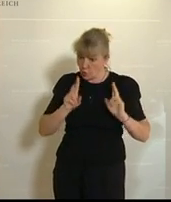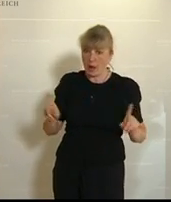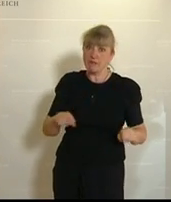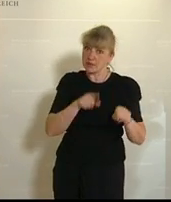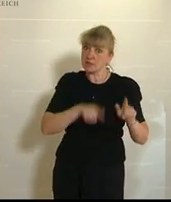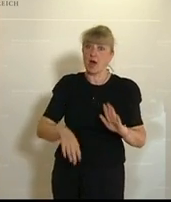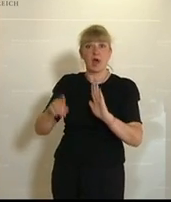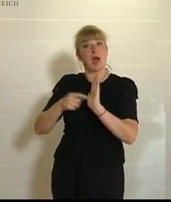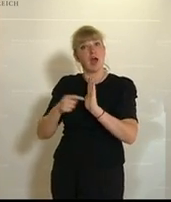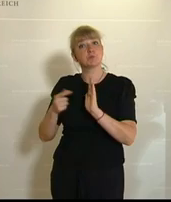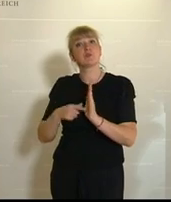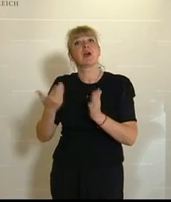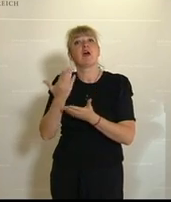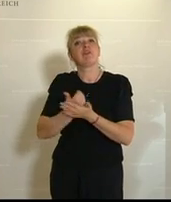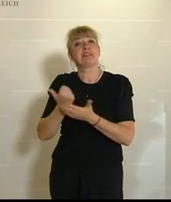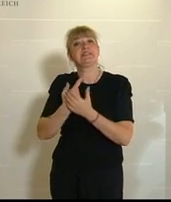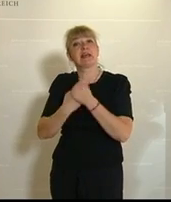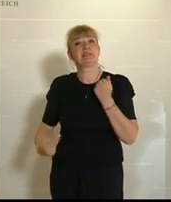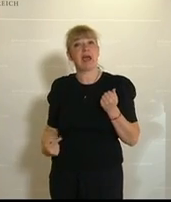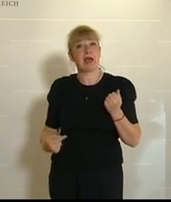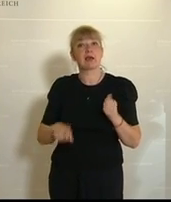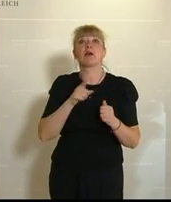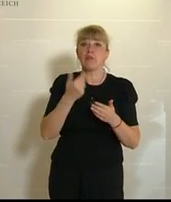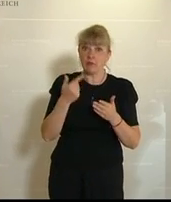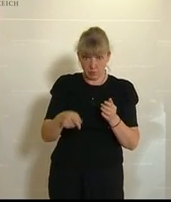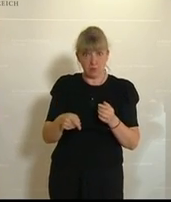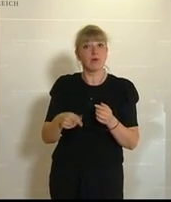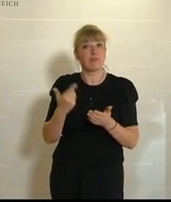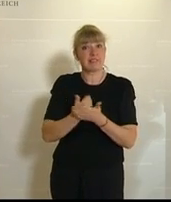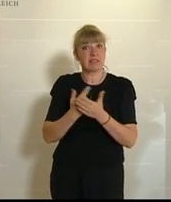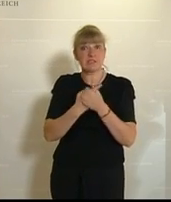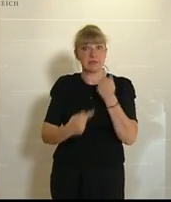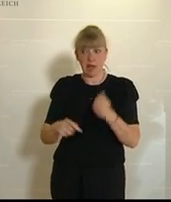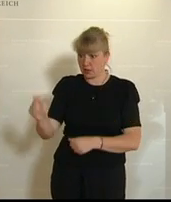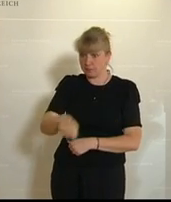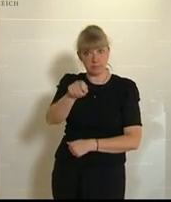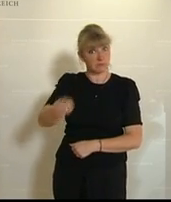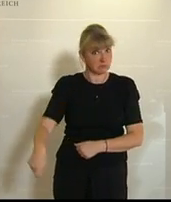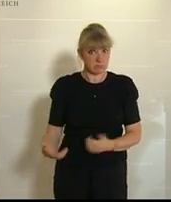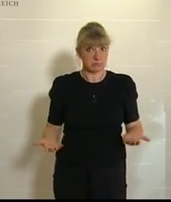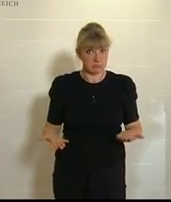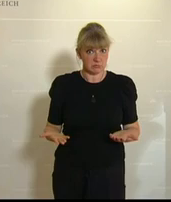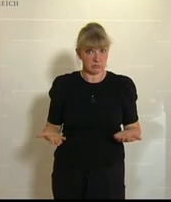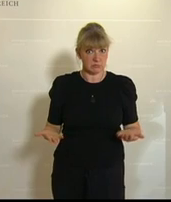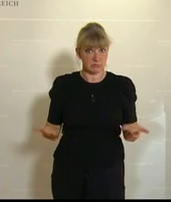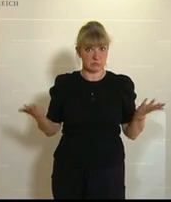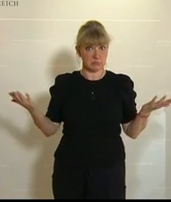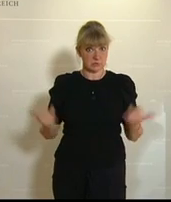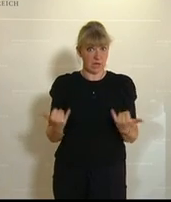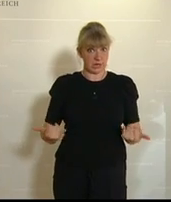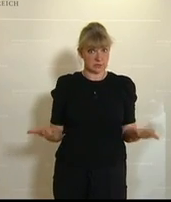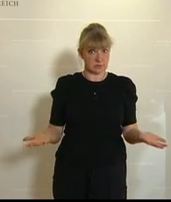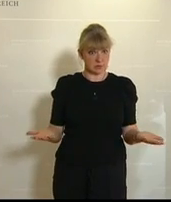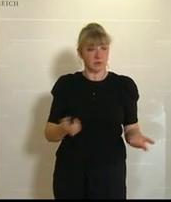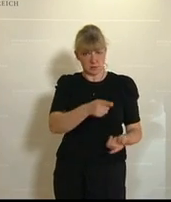gegeben auf den Verdienstentgang. Und dieser Verdienstentgang wurde eben ausgehebelt. Sie wissen, ich